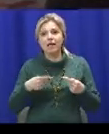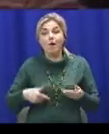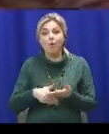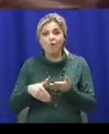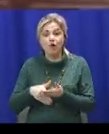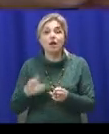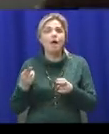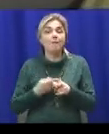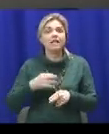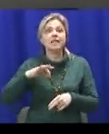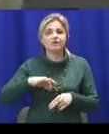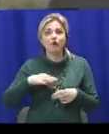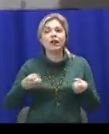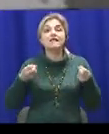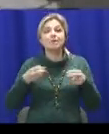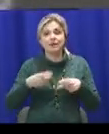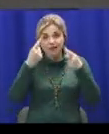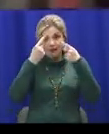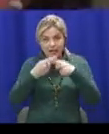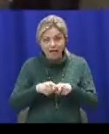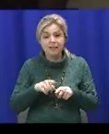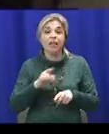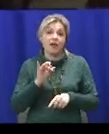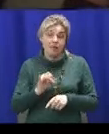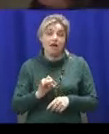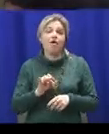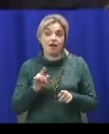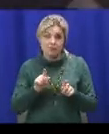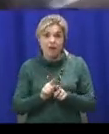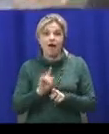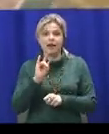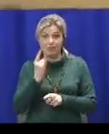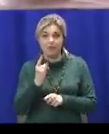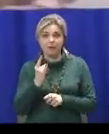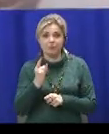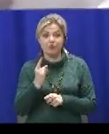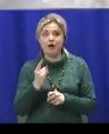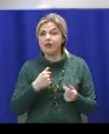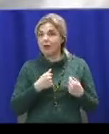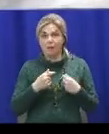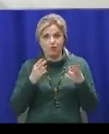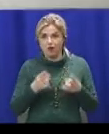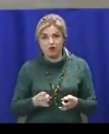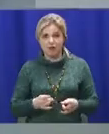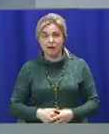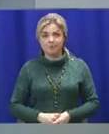застосування спеціальної техніки. В результаті події дитина не постраждала.